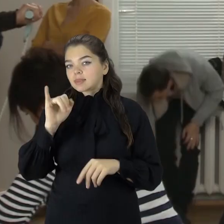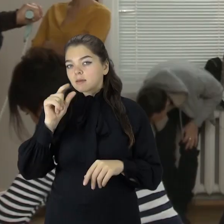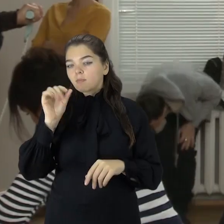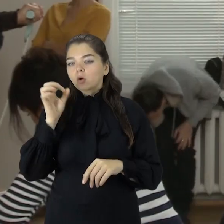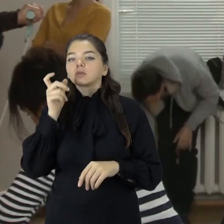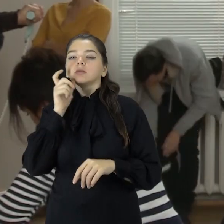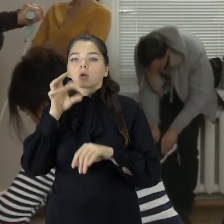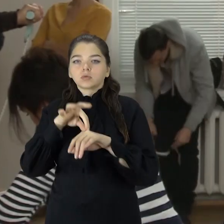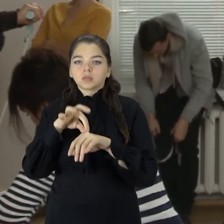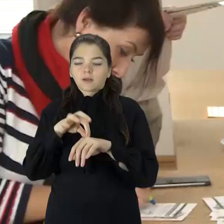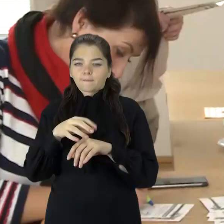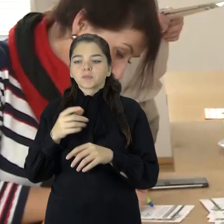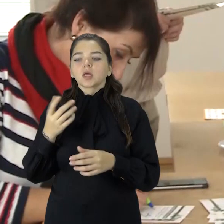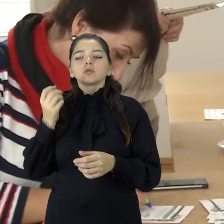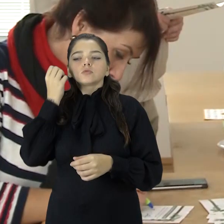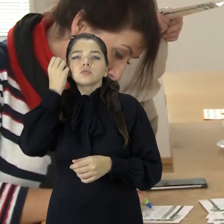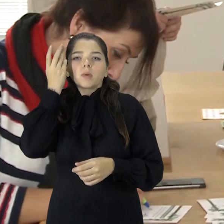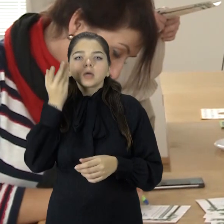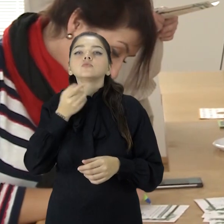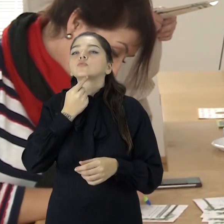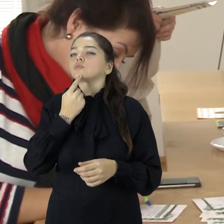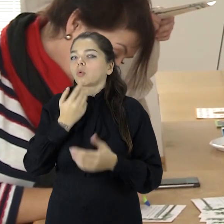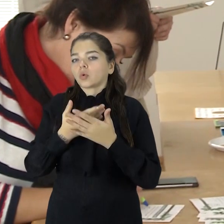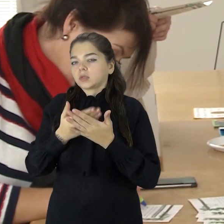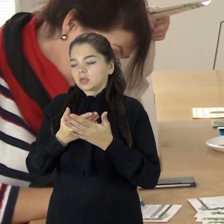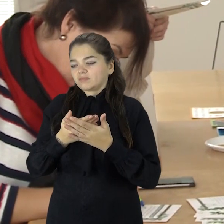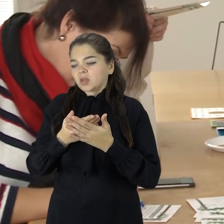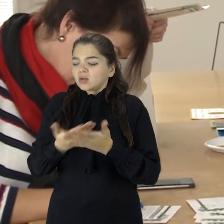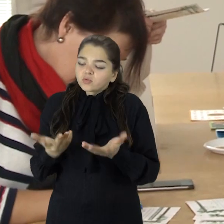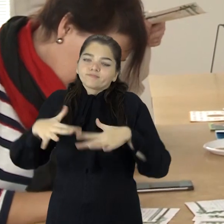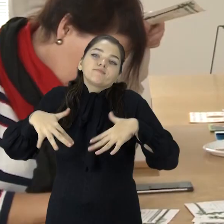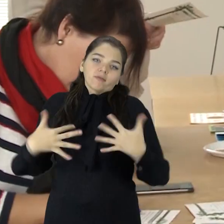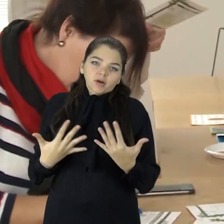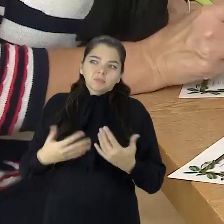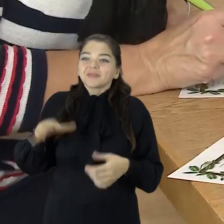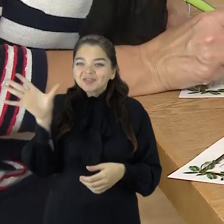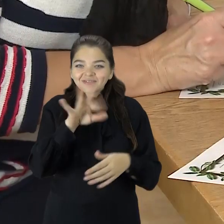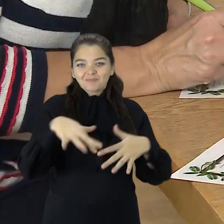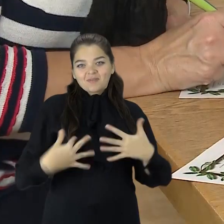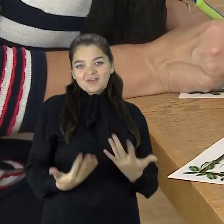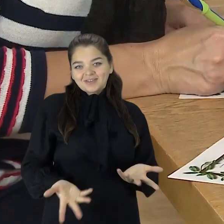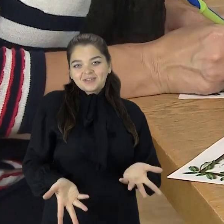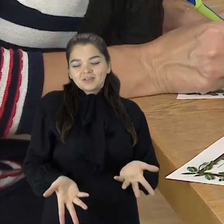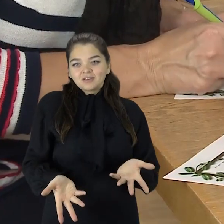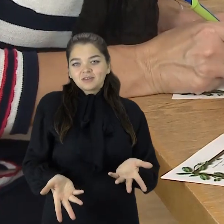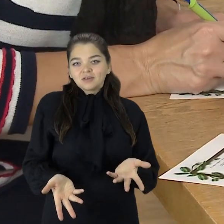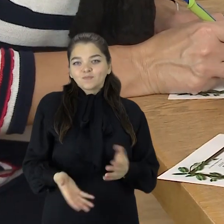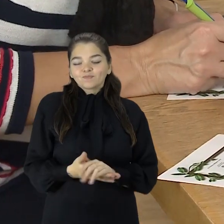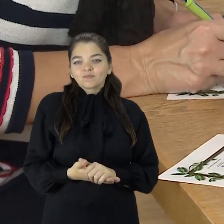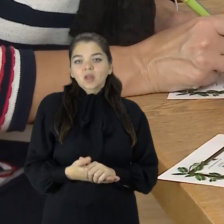Na, antro tipo diabetas. Diagnozuoti yra sunkiau, kadangi tie simptomai tokie, nu, bendras nuovargys, kamis nebūdingas.